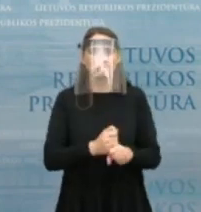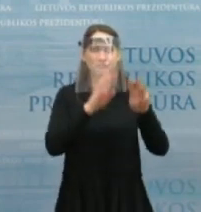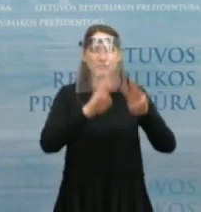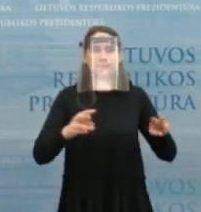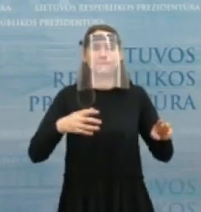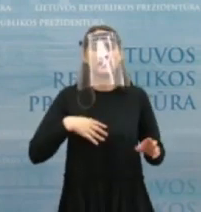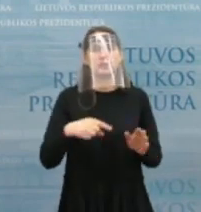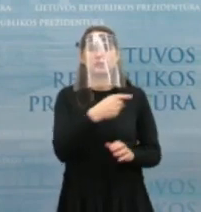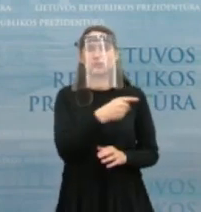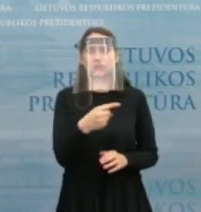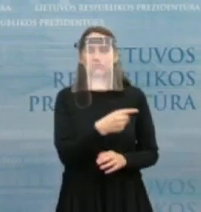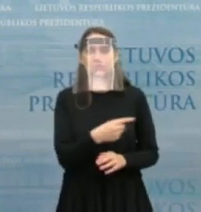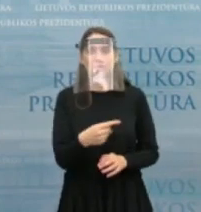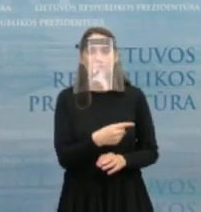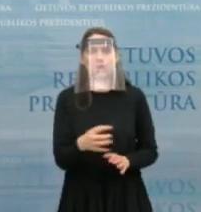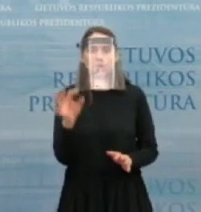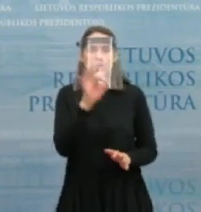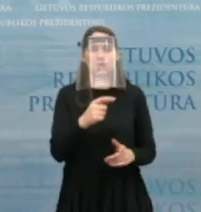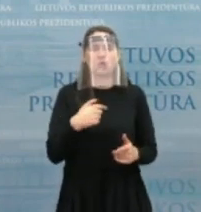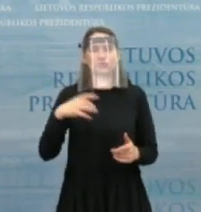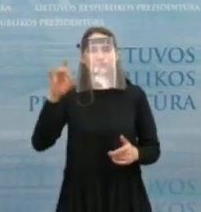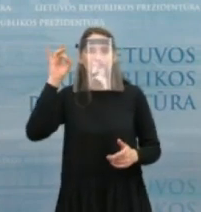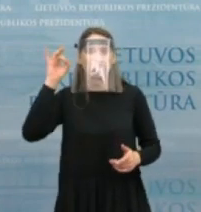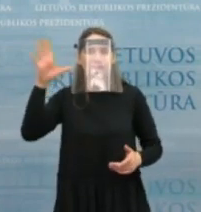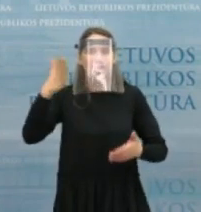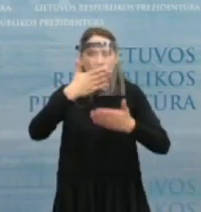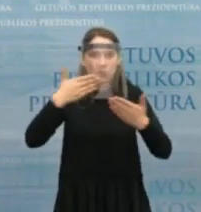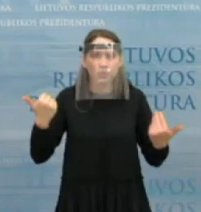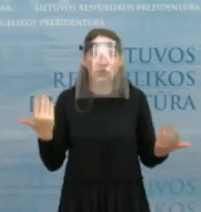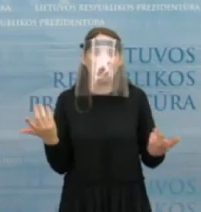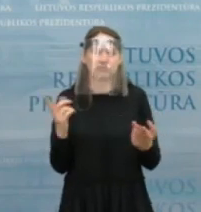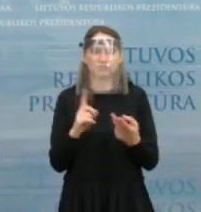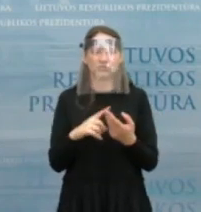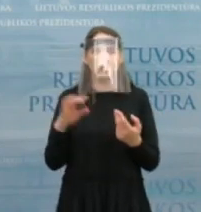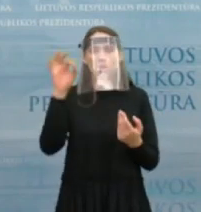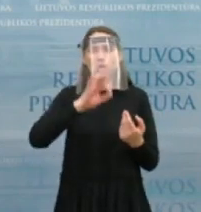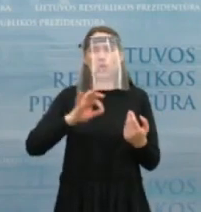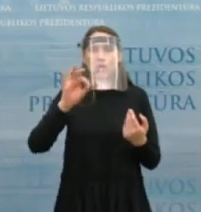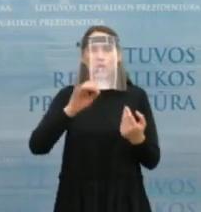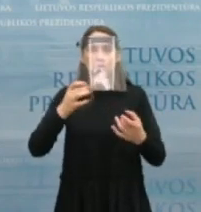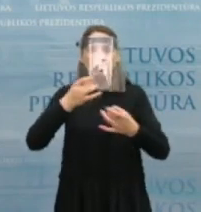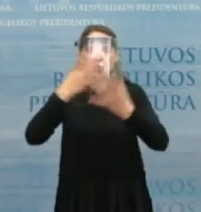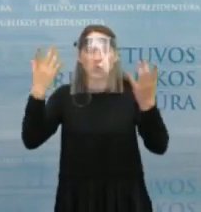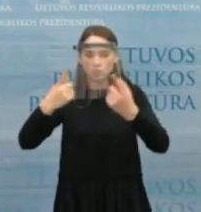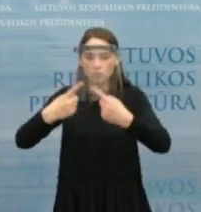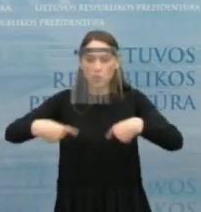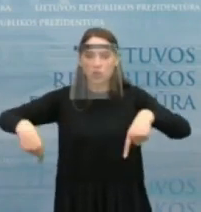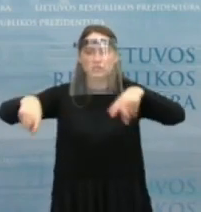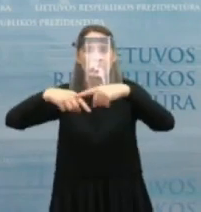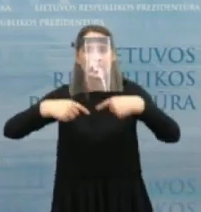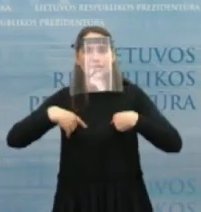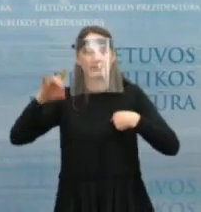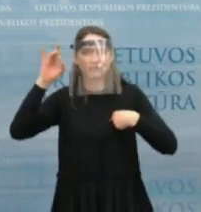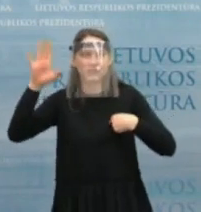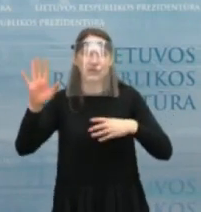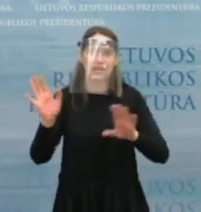dėl žinomumo, dėl svorio politinio, dėl, tarkim, žinomumo tam pačiam kultūros laukia. Ir tikrai, na,